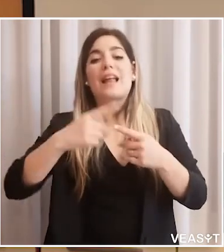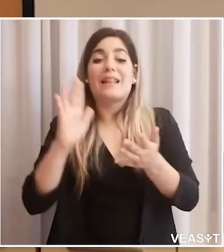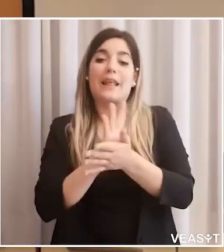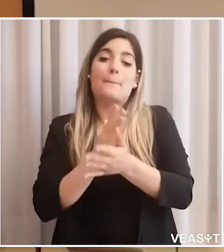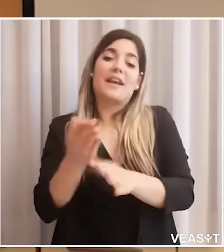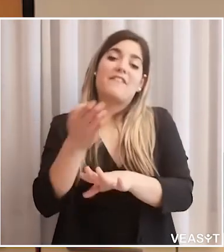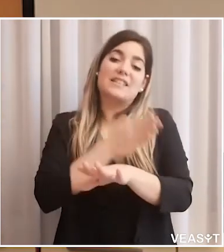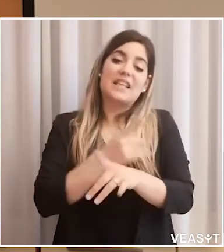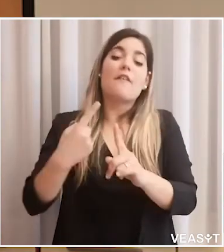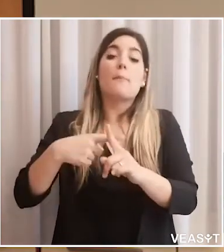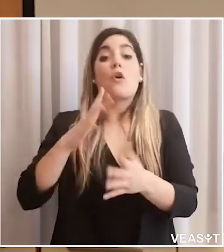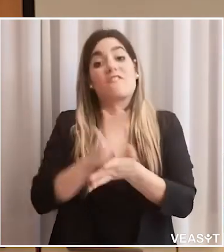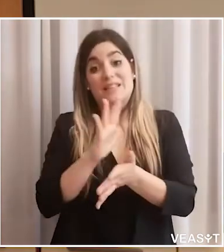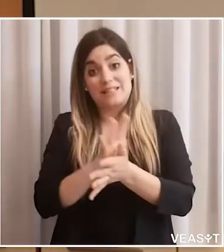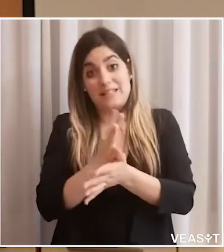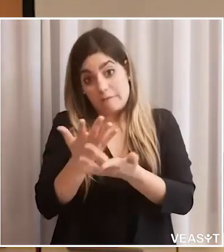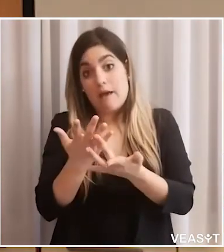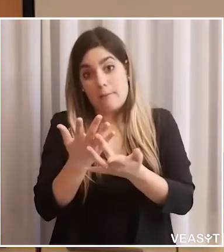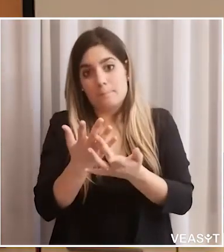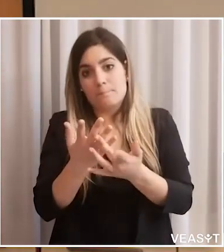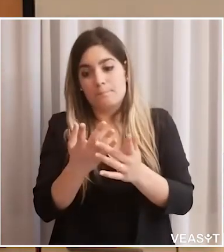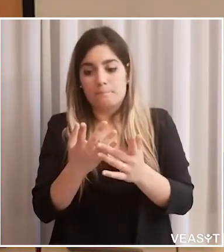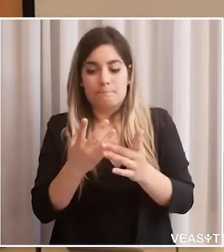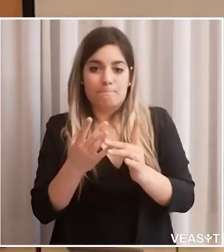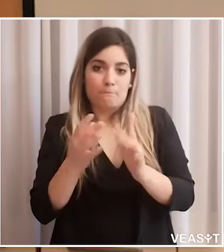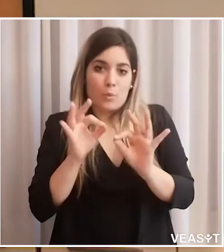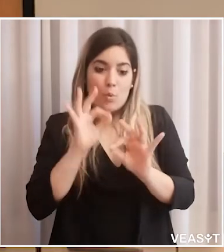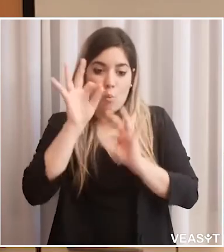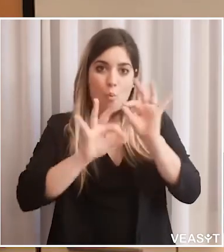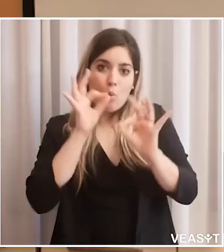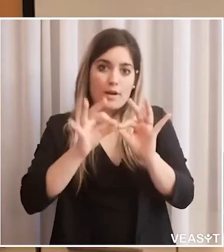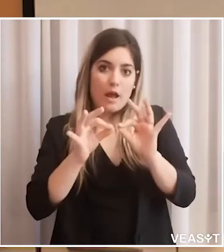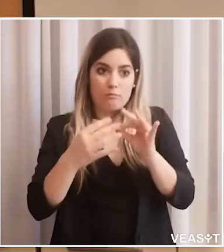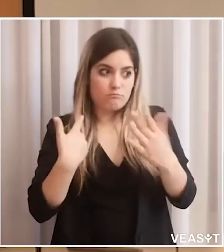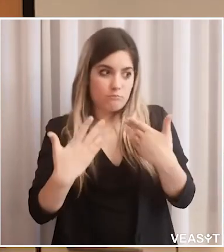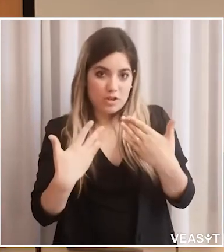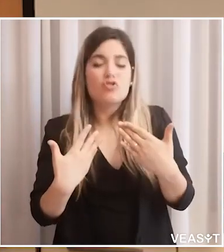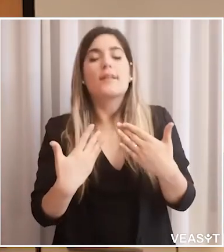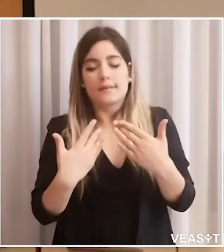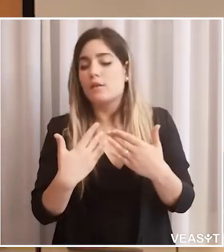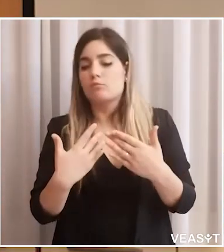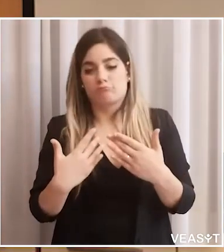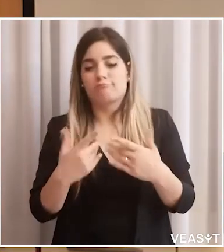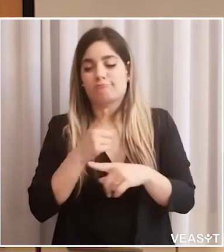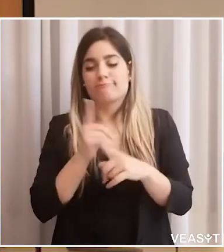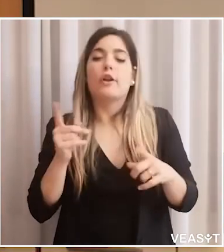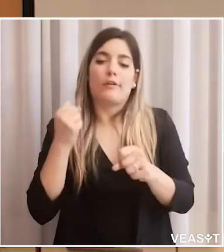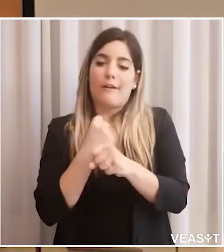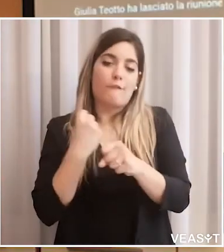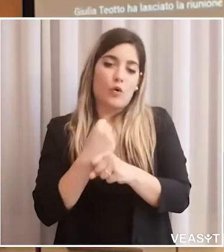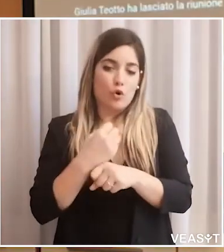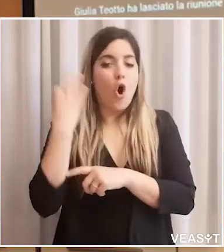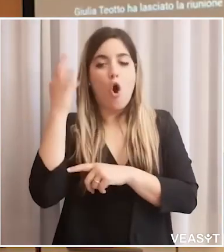serali, nelle giornate prefestive e festive, in connessione con le